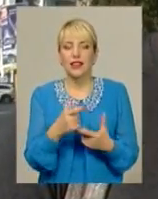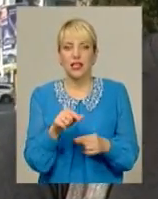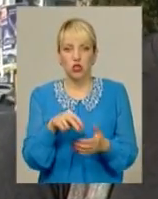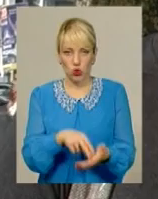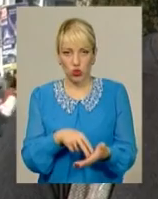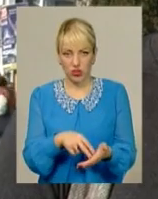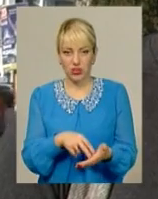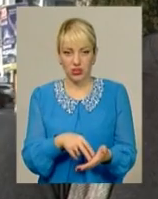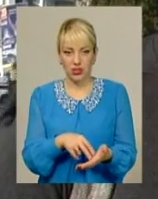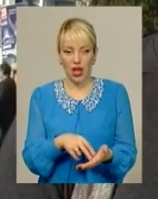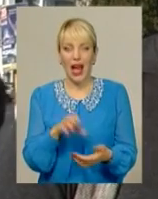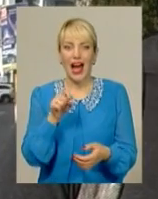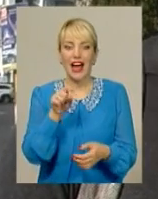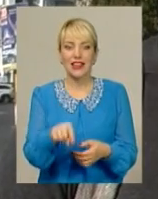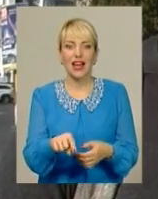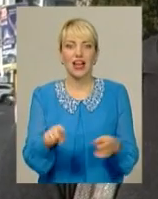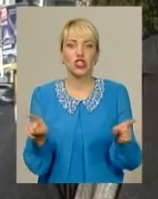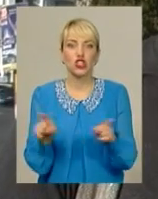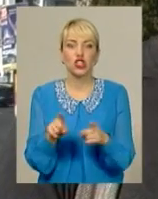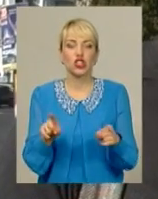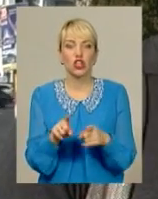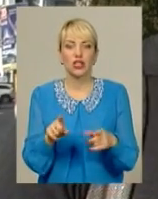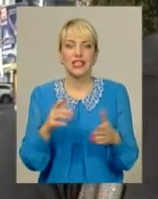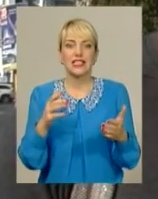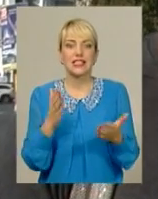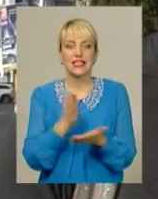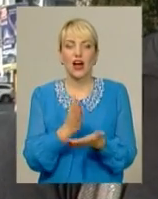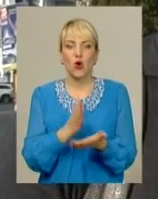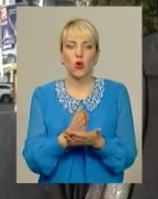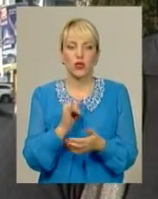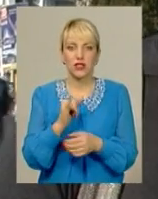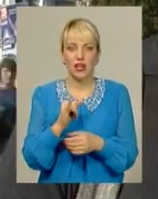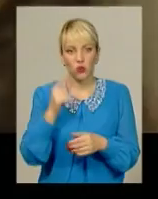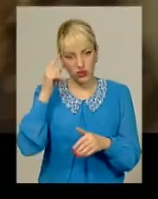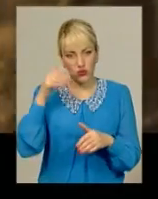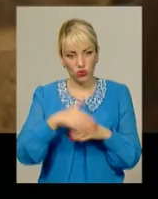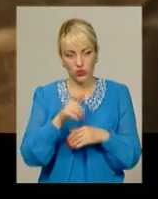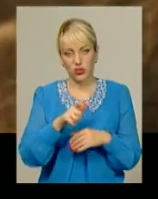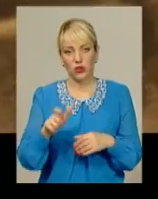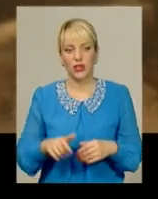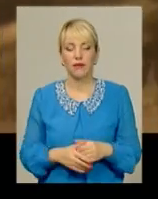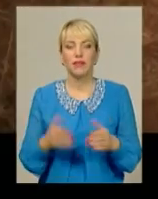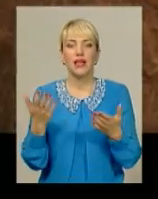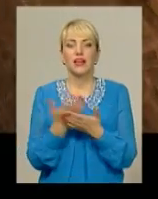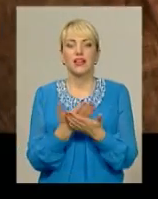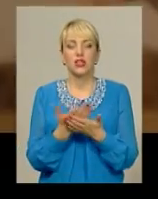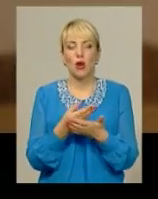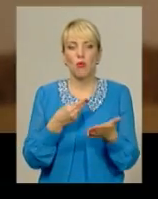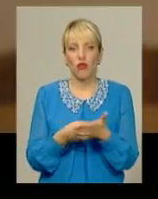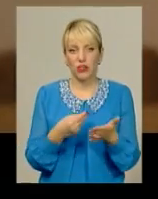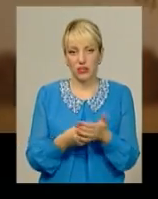стоїть, а та, що знаходиться у свідомості людей. Кінострічку профінансували